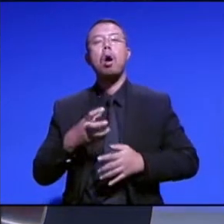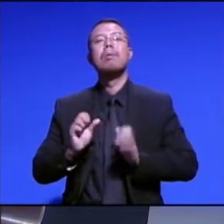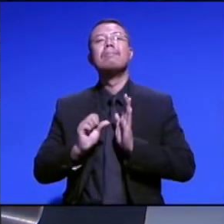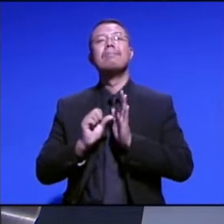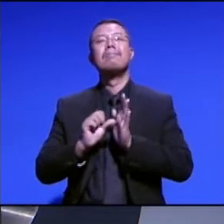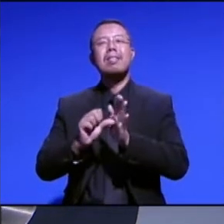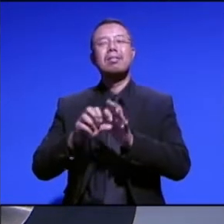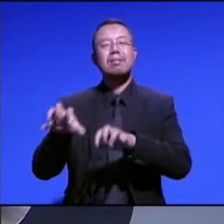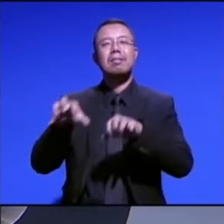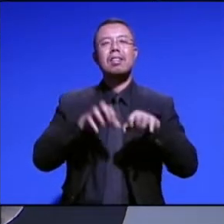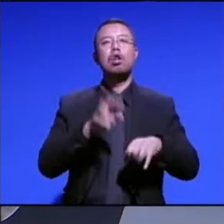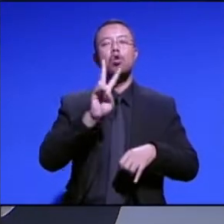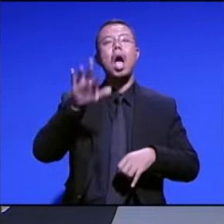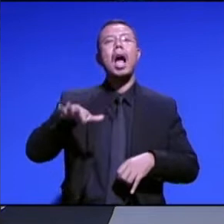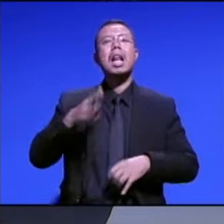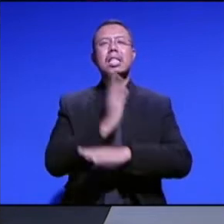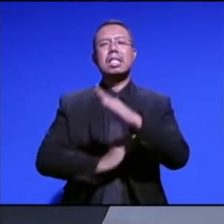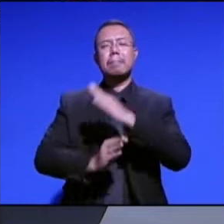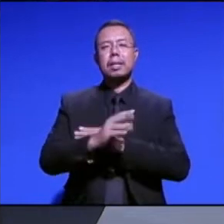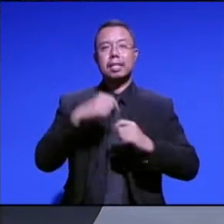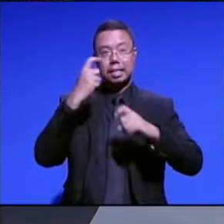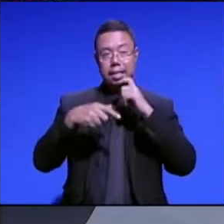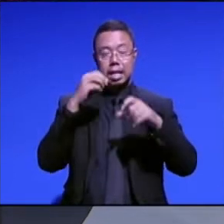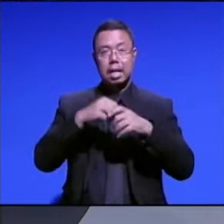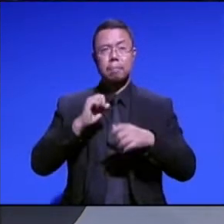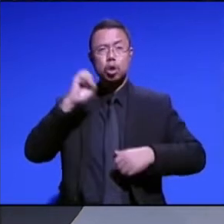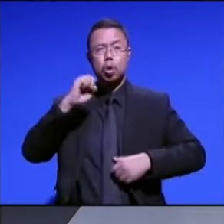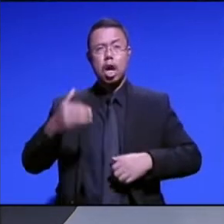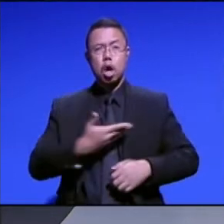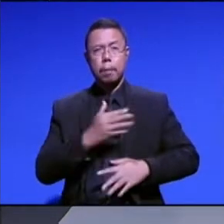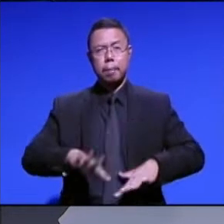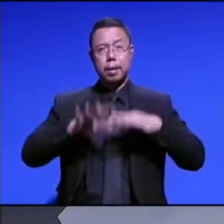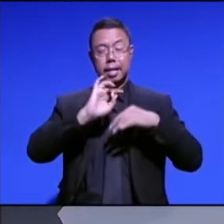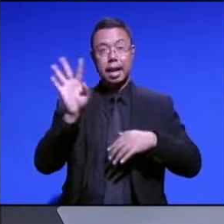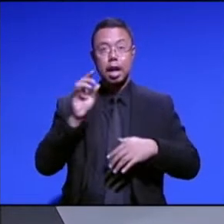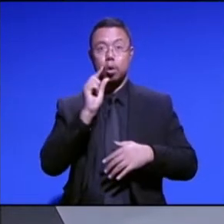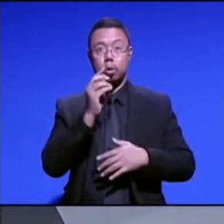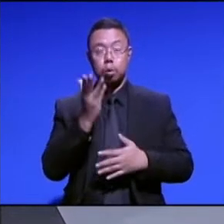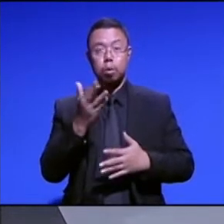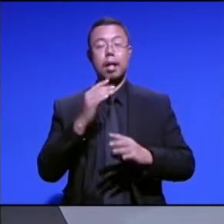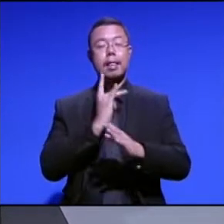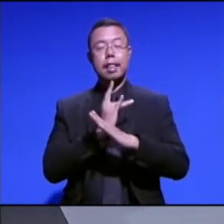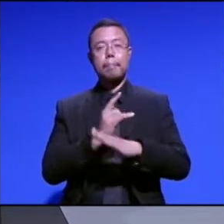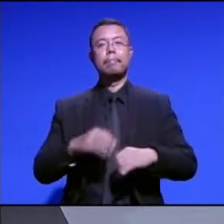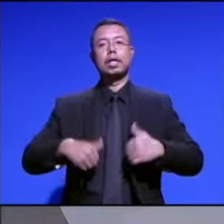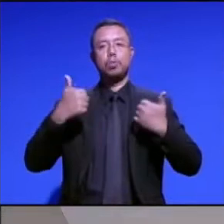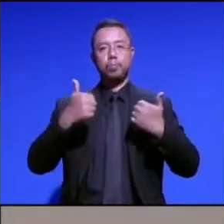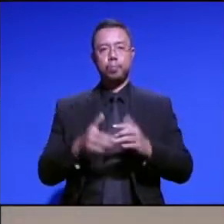buah hatinya penyandang disabilitas. Kisahnya kami rangkai dengan perjuangan korban banjir lainnya untuk bertahan hidup.